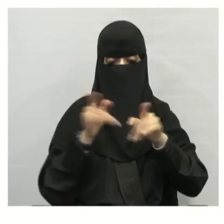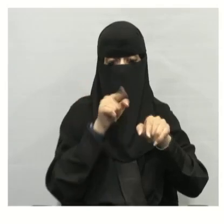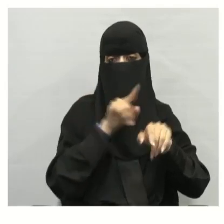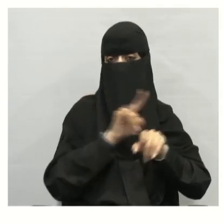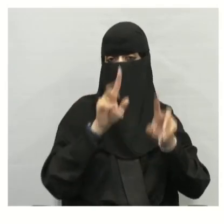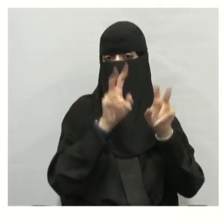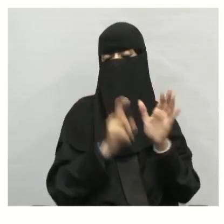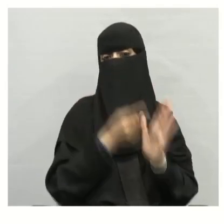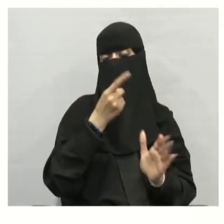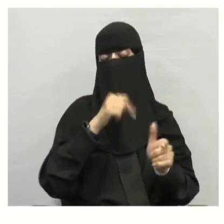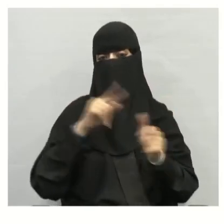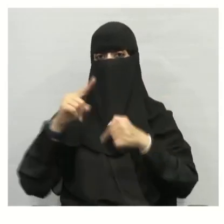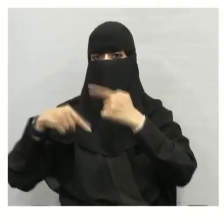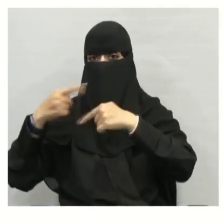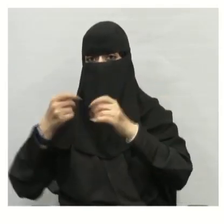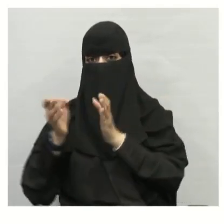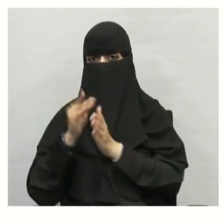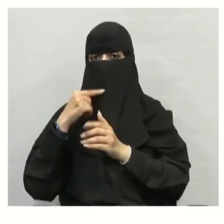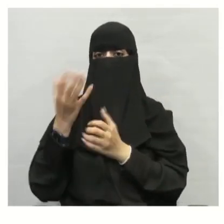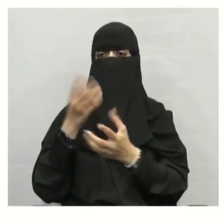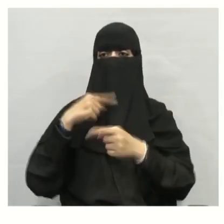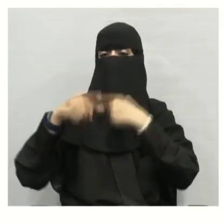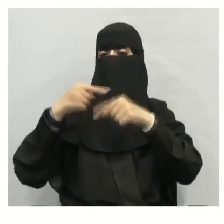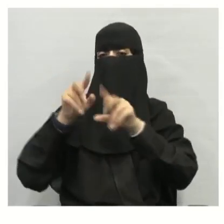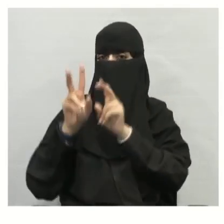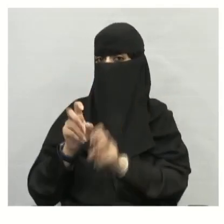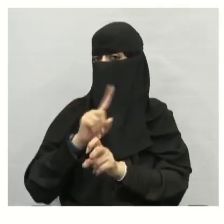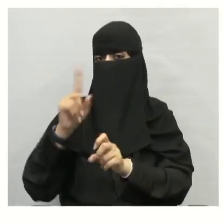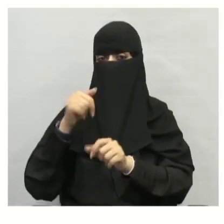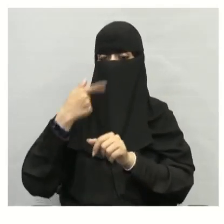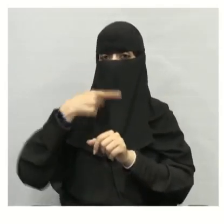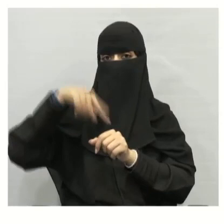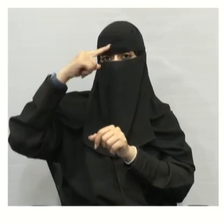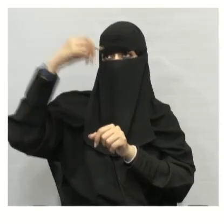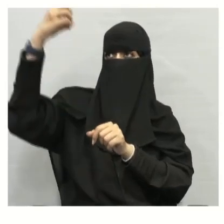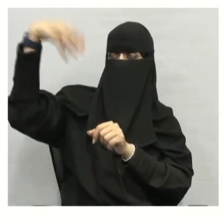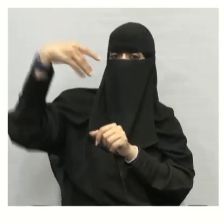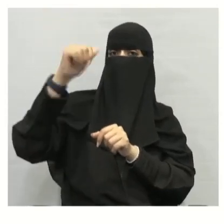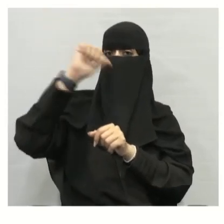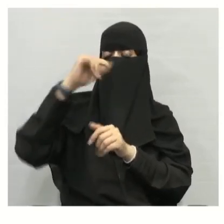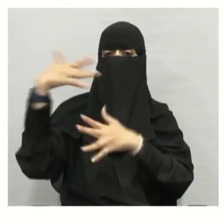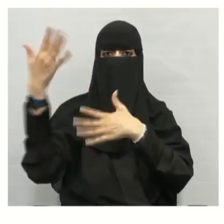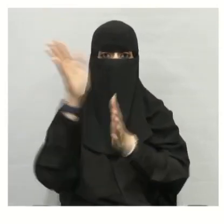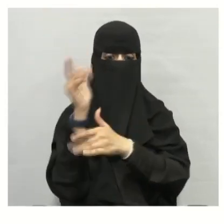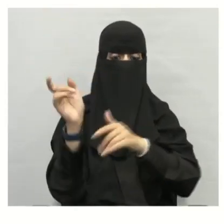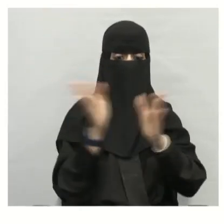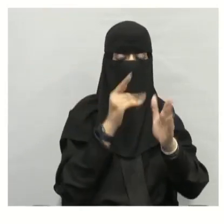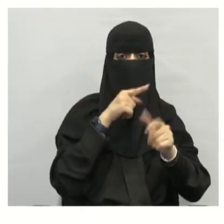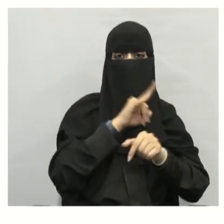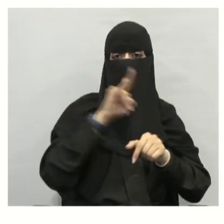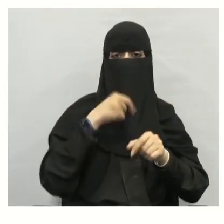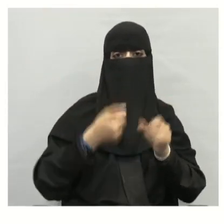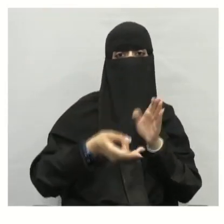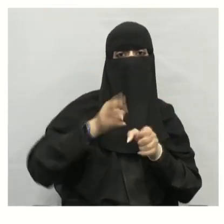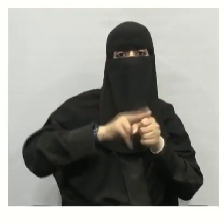المتجددة مثل الشمس الماء الأشجار والرياح غير المتجددة مثل النفط